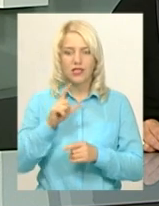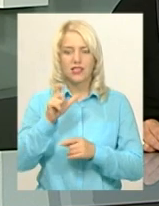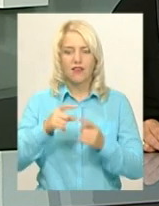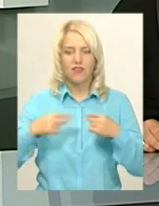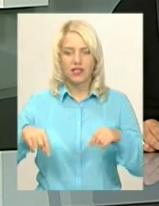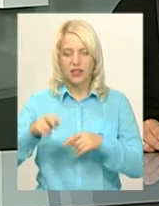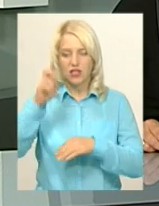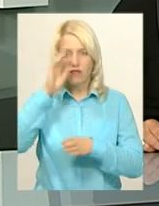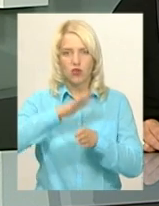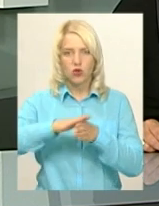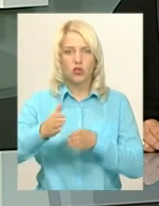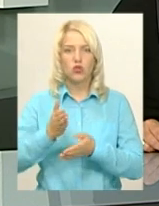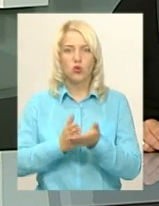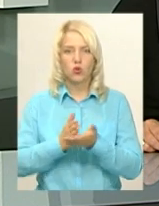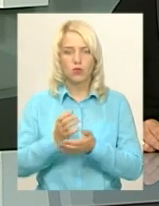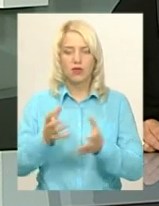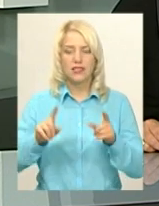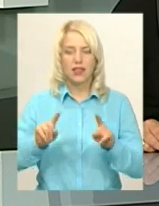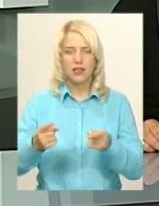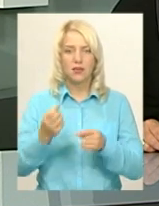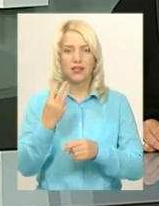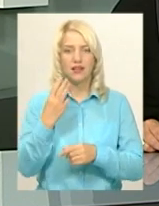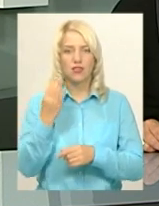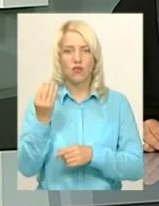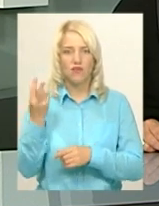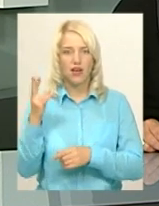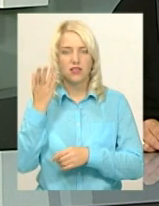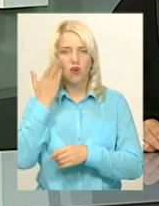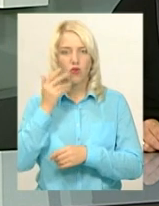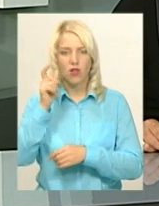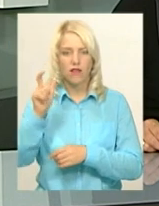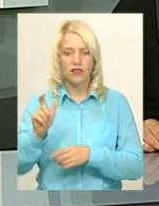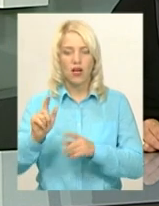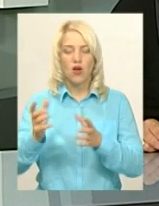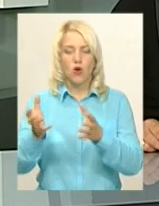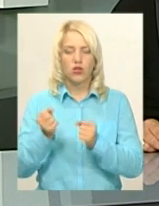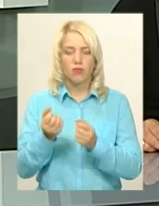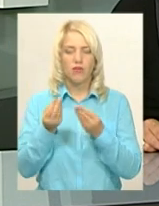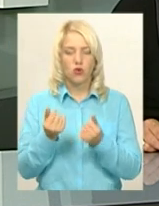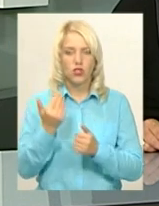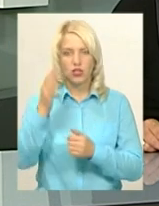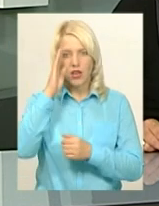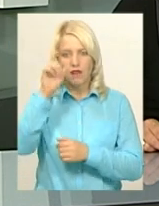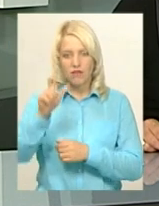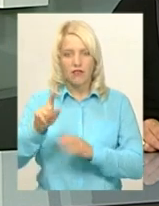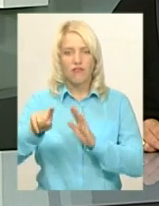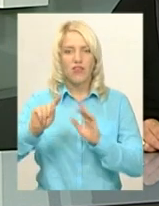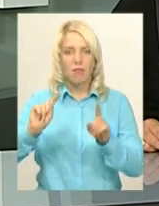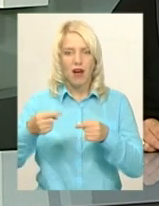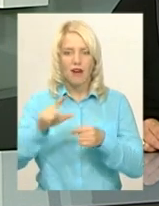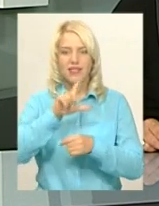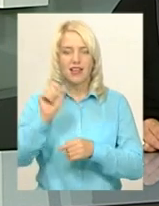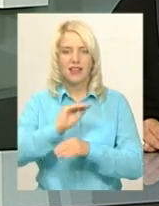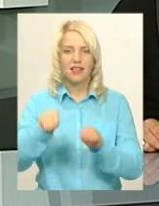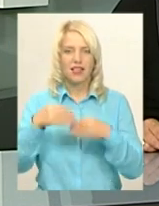служби затримали 11 вересня в момент, коли він отримував гроші. Їх він вимагав за ненакладення штрафу на борожника